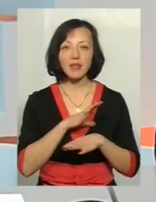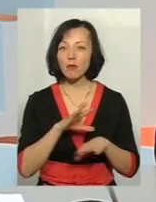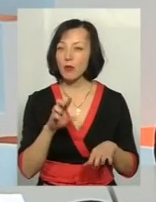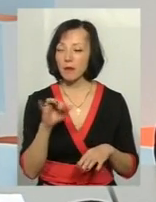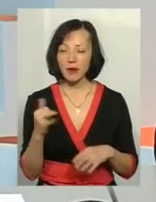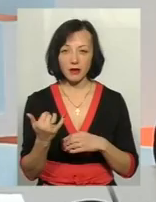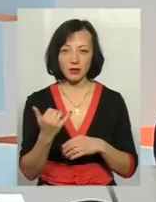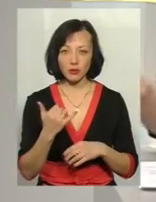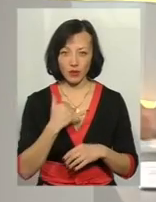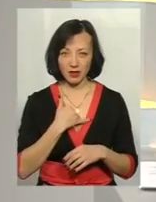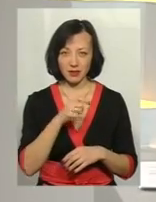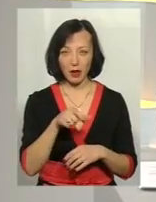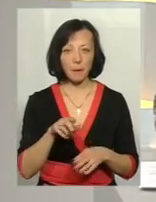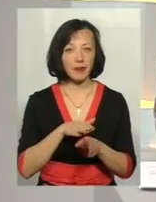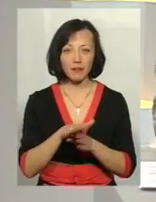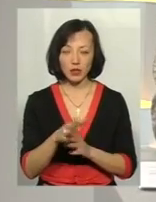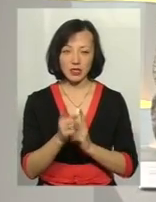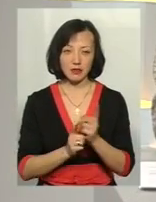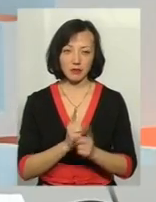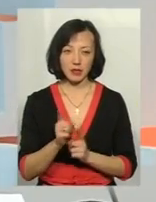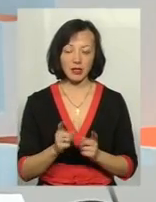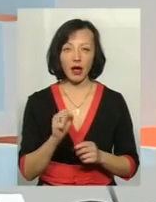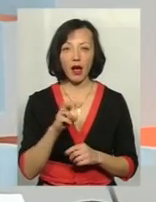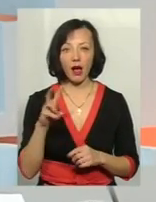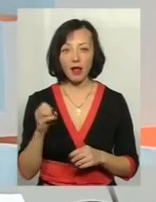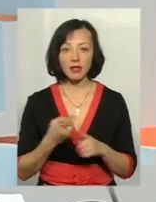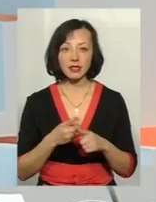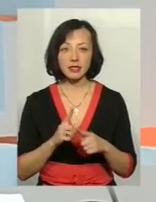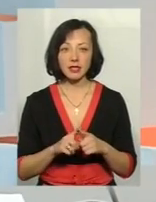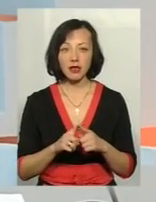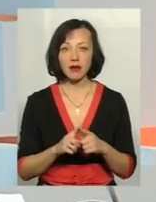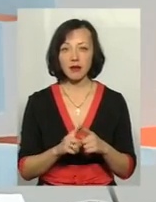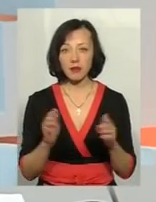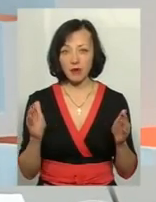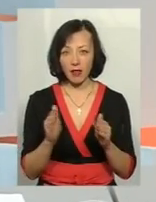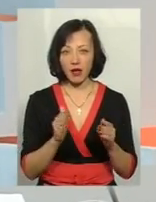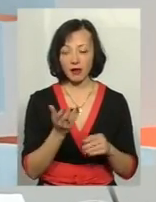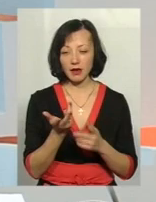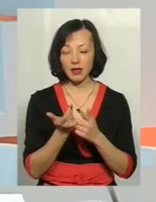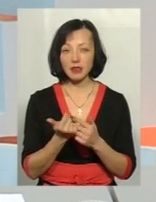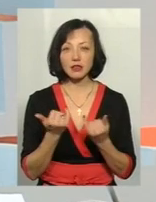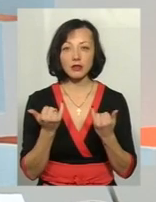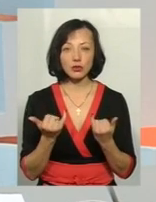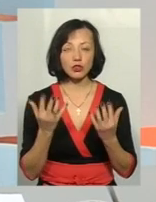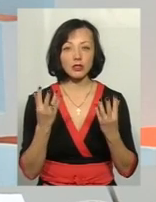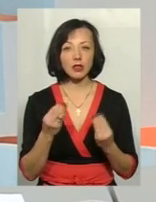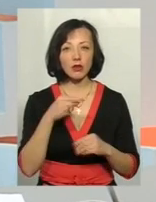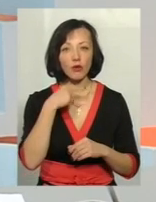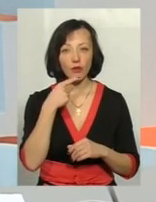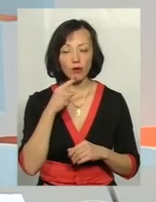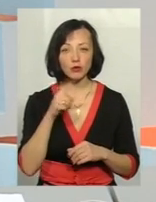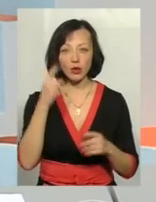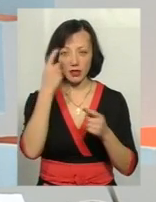нашого центру до внесення змін. якби не відбулися ці зміни. якби не відбулися. Але це невелика кількість. Тобто ми на сьогоднішній день говоримо про те, що